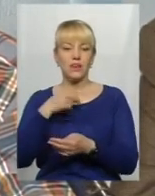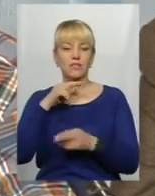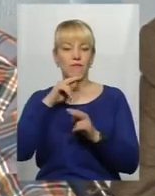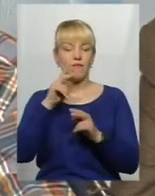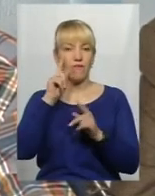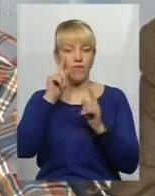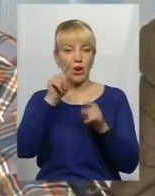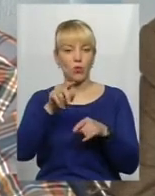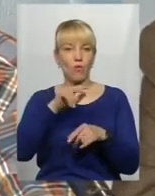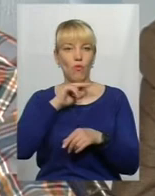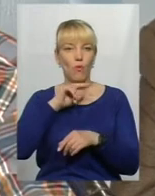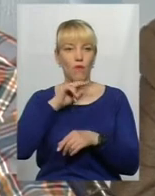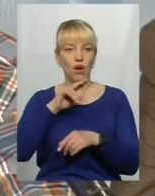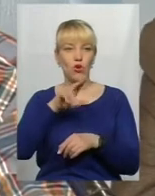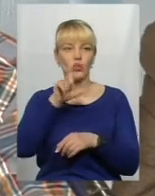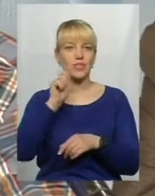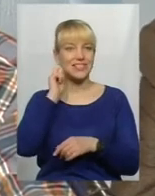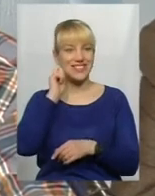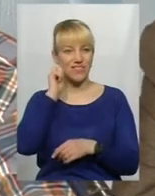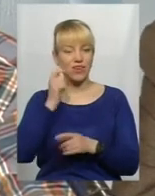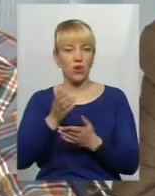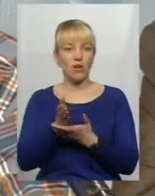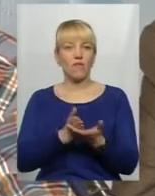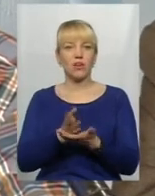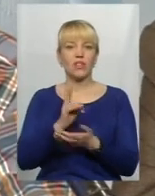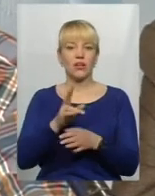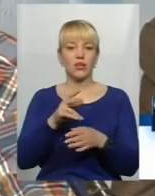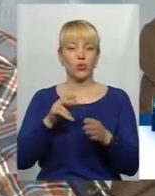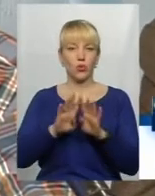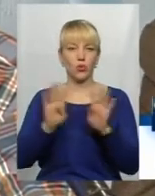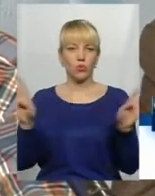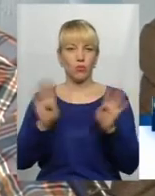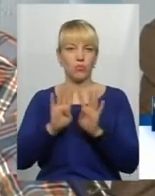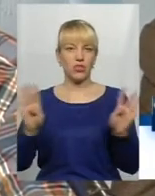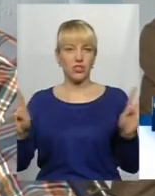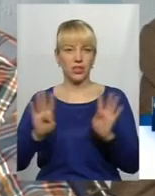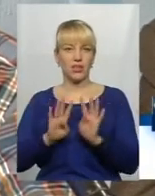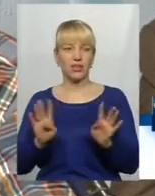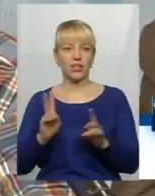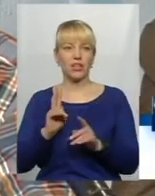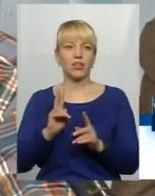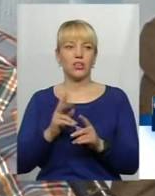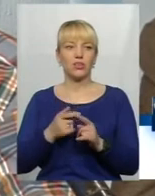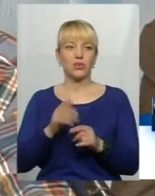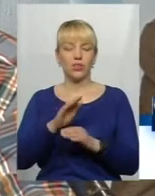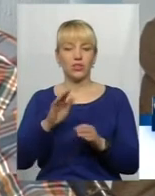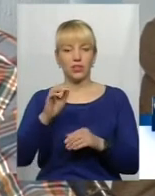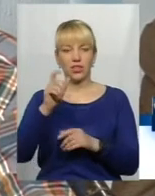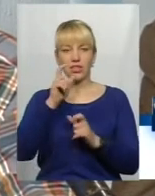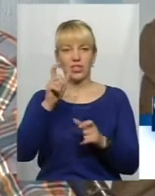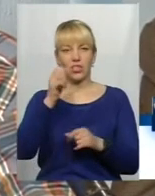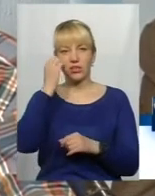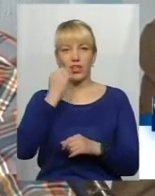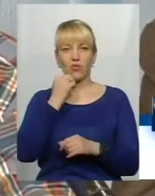за віком ті ветерани, що йдуть в перших рядах, і яким діти кричать «Дякуємо вам за